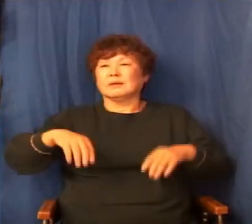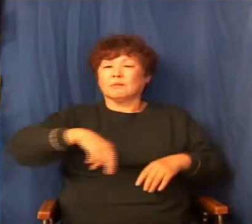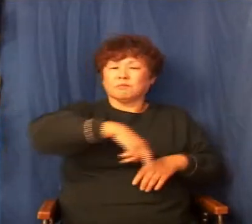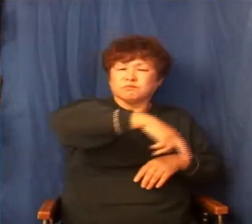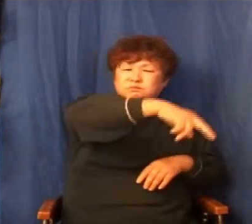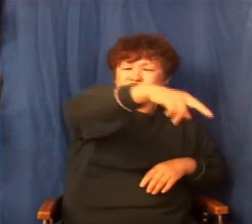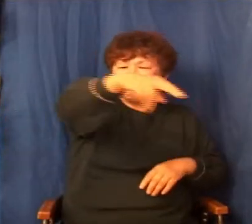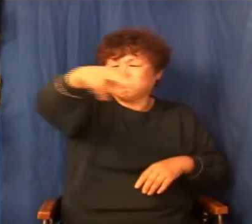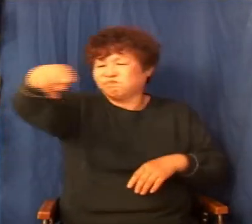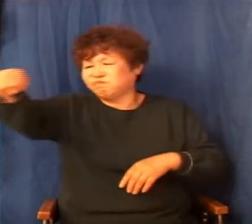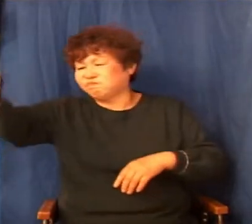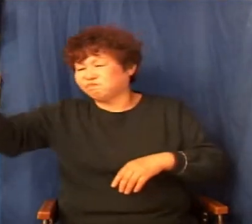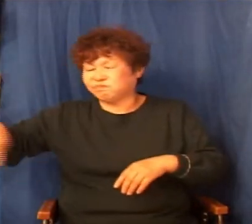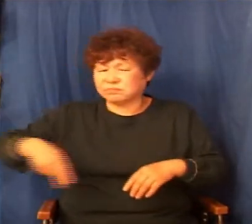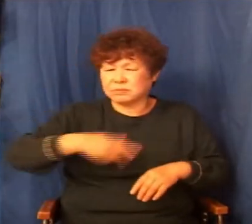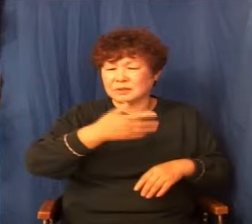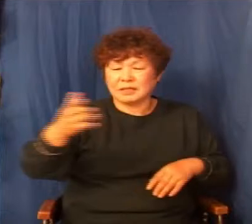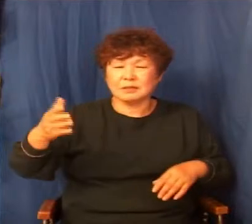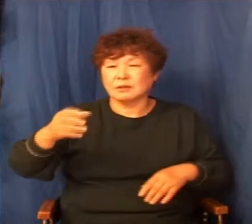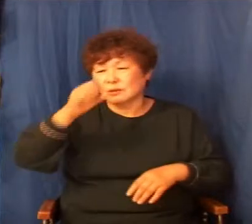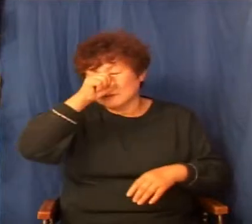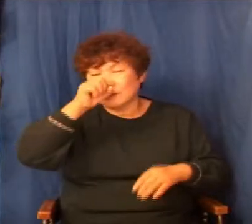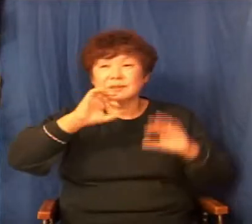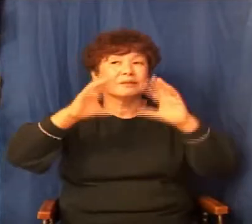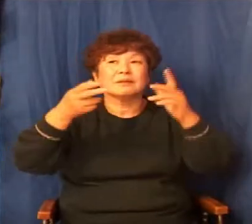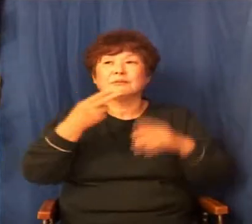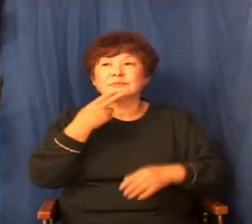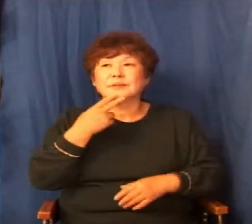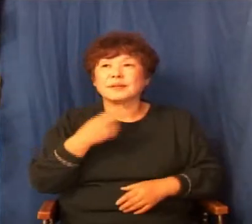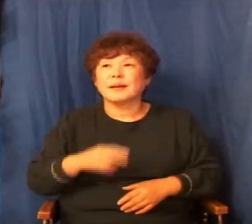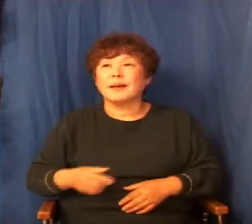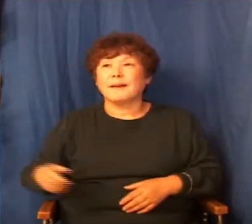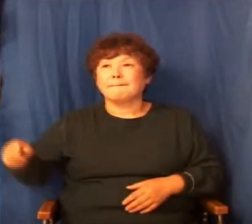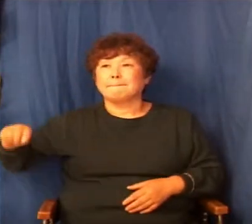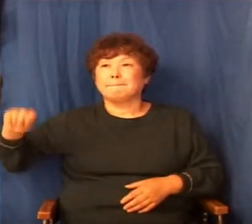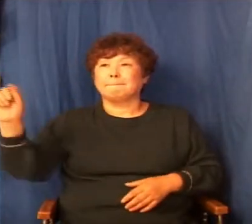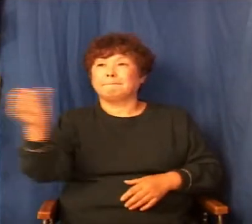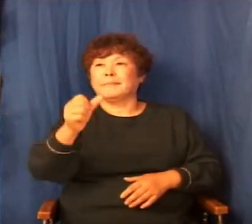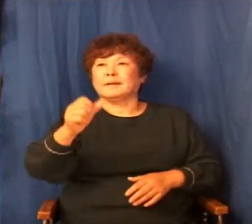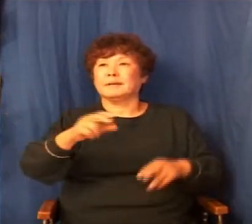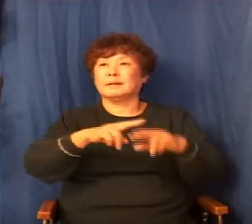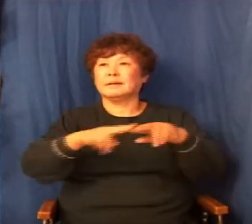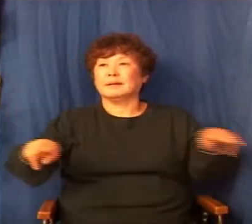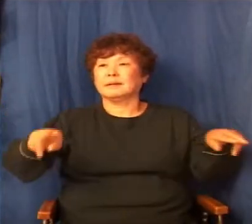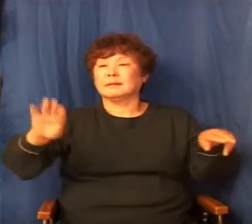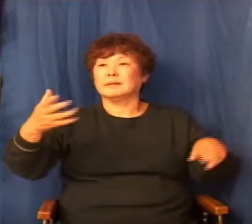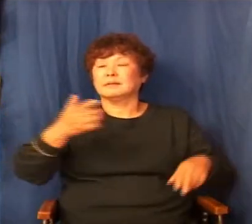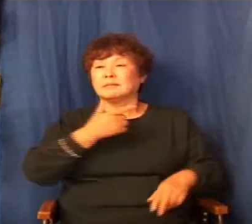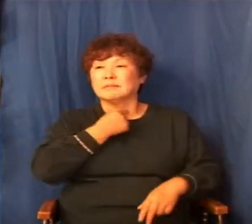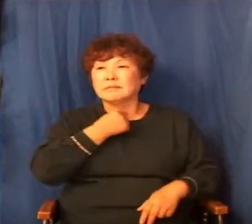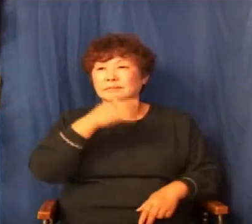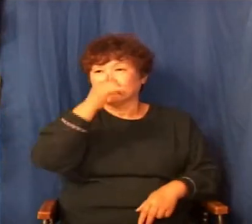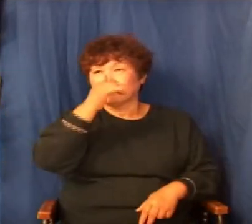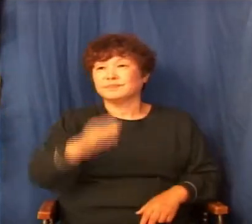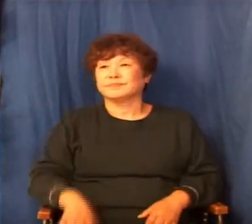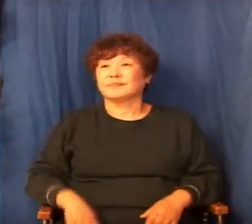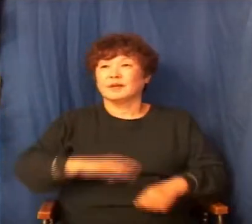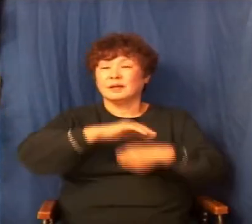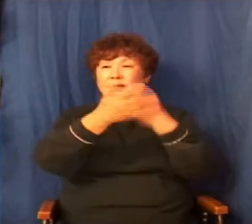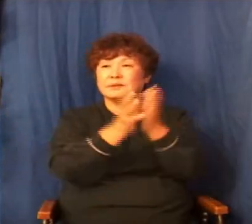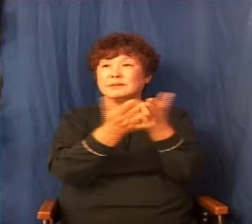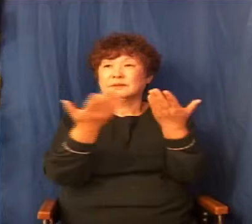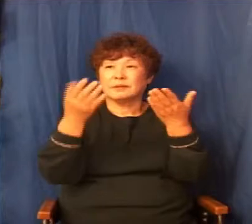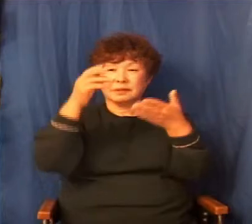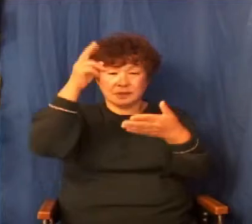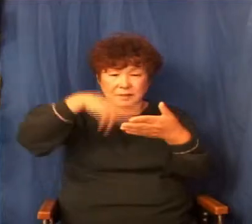될 수 있으면 속히 이렇게 해결되는 걸 원하죠. 그런데 제가 보니까 성경을 보면서 제가 깨닫게 된 게